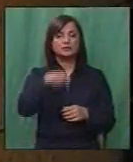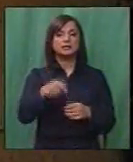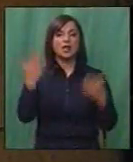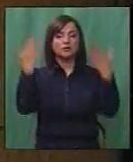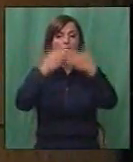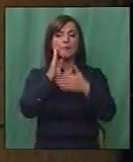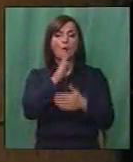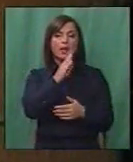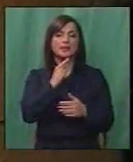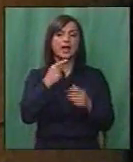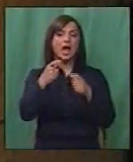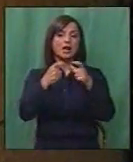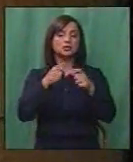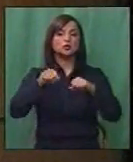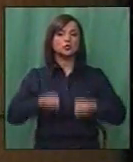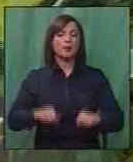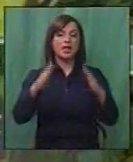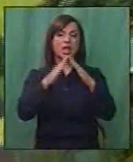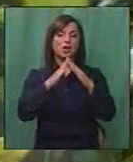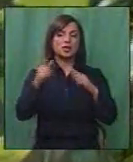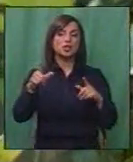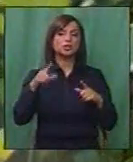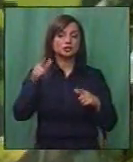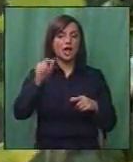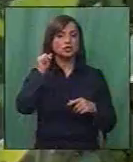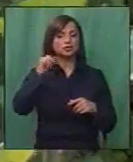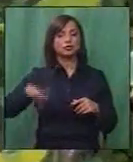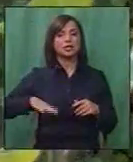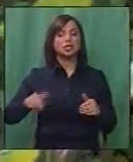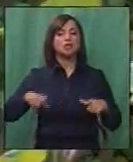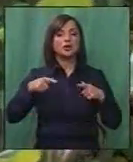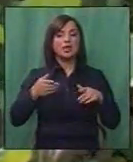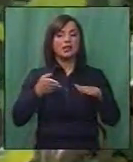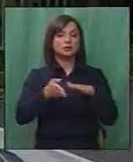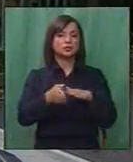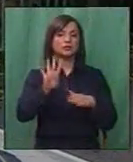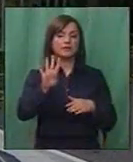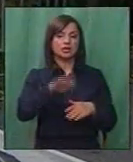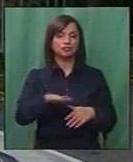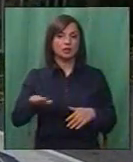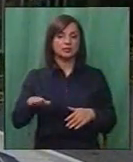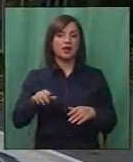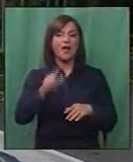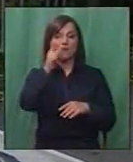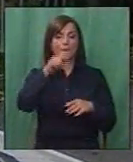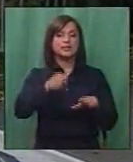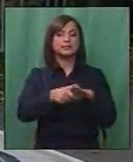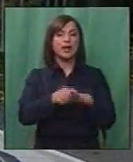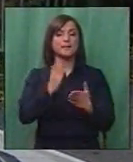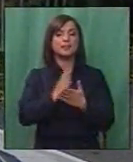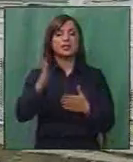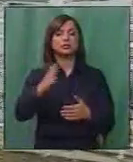доцна попладнево разговарала со собственикот на кукјата каде жената живеела со своите четири деца. Во станица, бил и